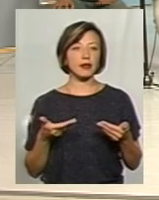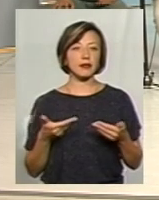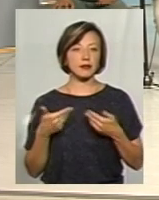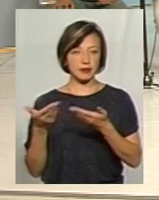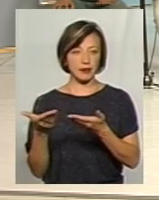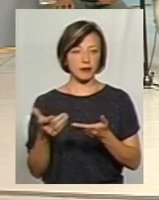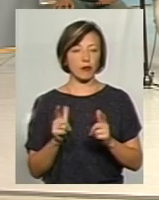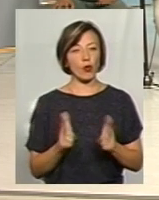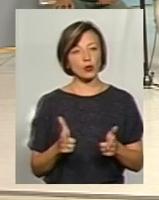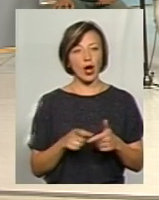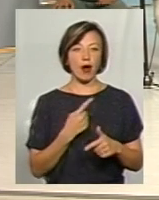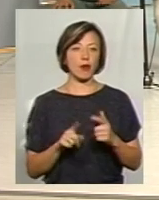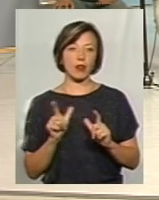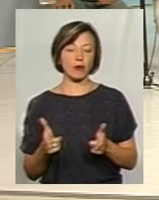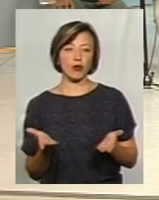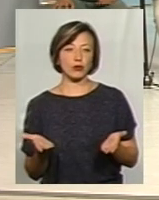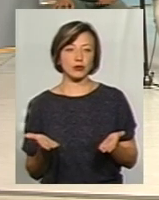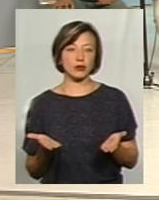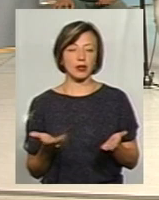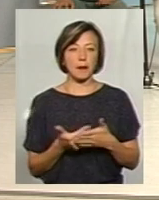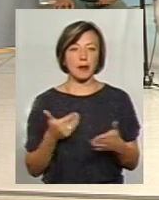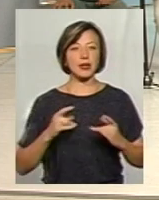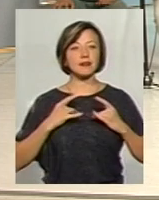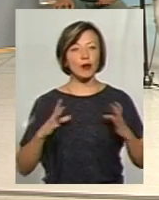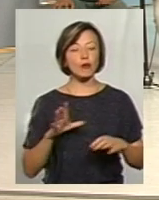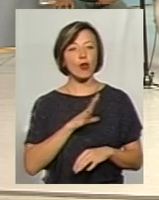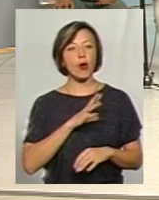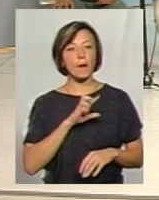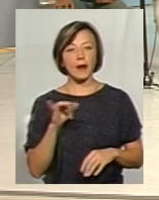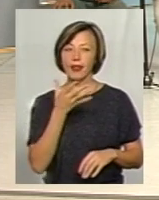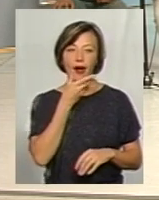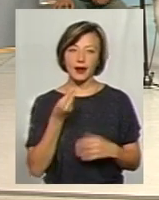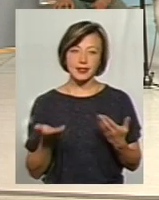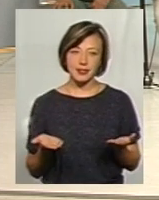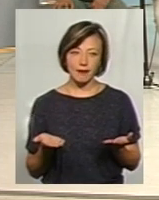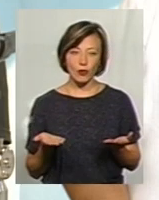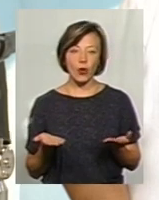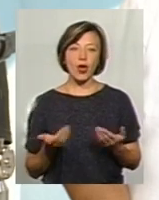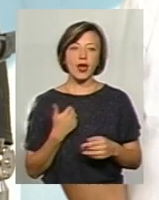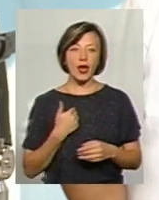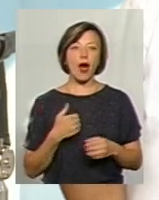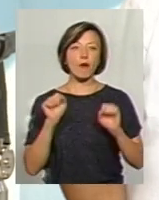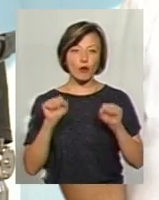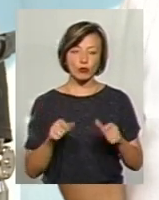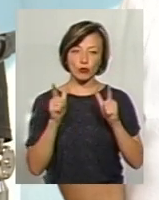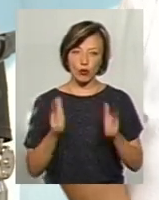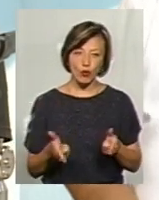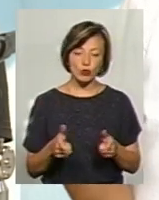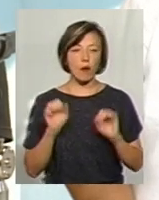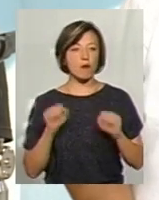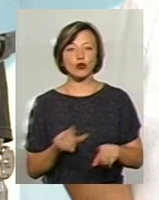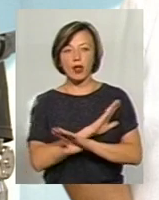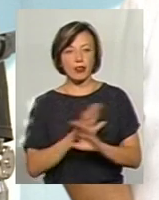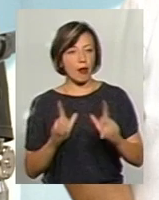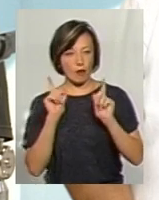погоджувалися або не погоджувалися, то перед святом було б некрасиво. Я можу з ними погоджуватись, можу не